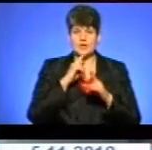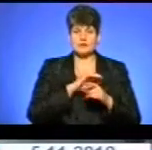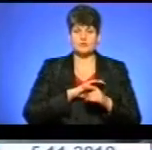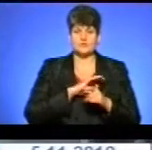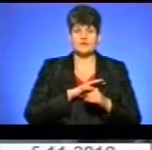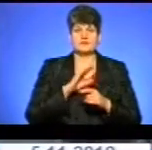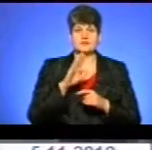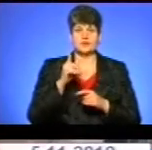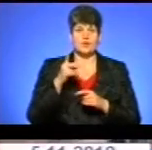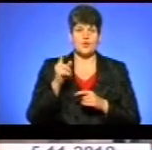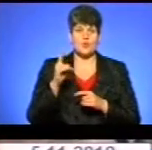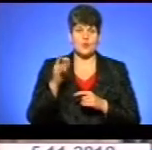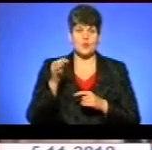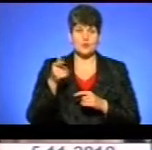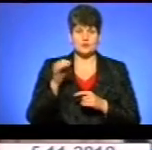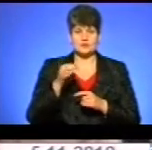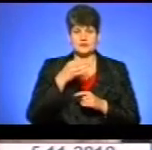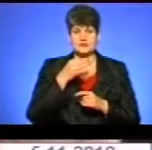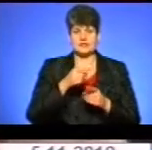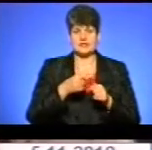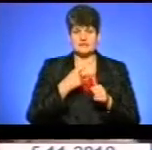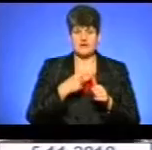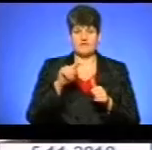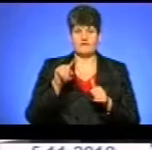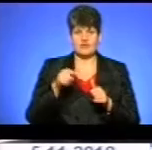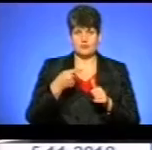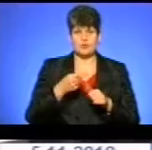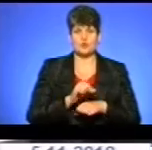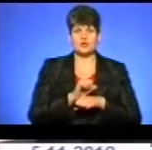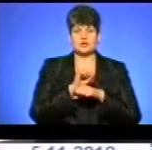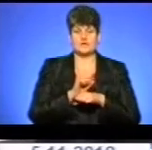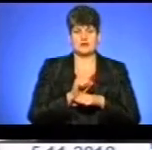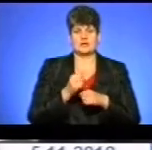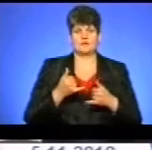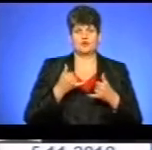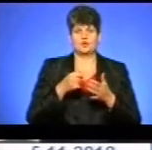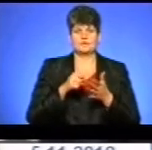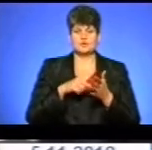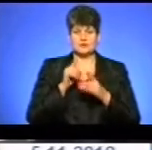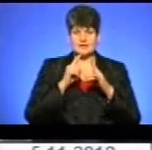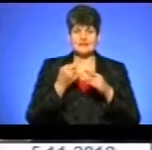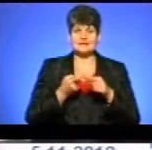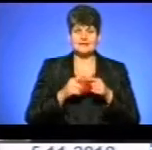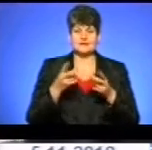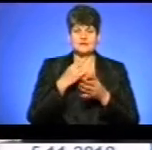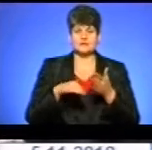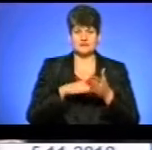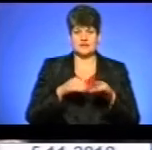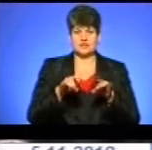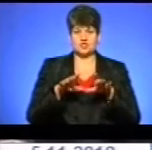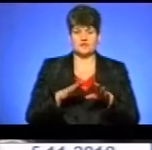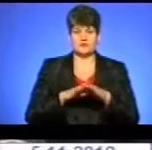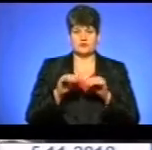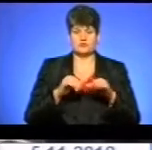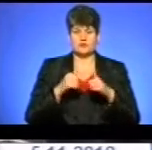Василькоут назвав вимоги протестувальників до міської влади Тернополя. Перше, це є скасування цього рішення виконавчого комітету. Воно було